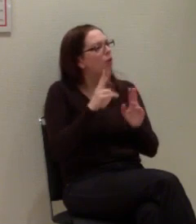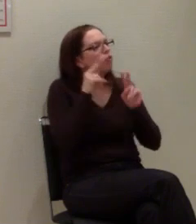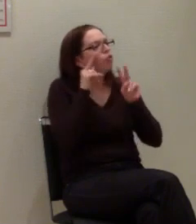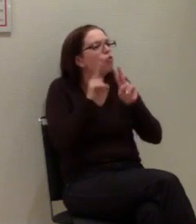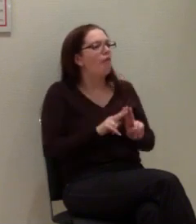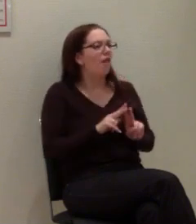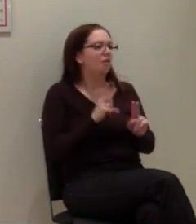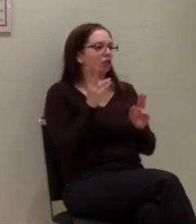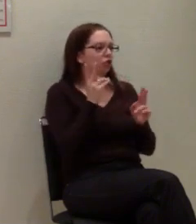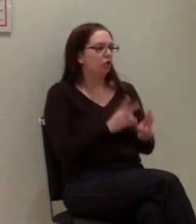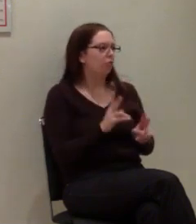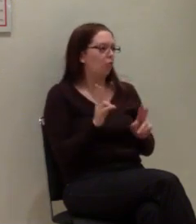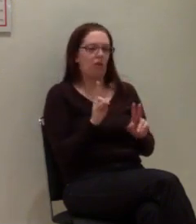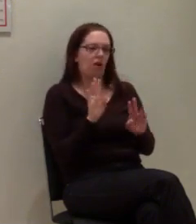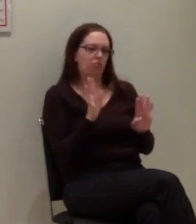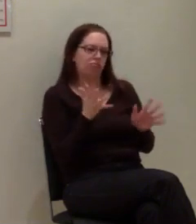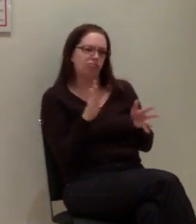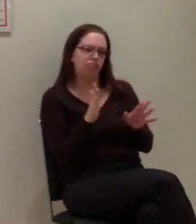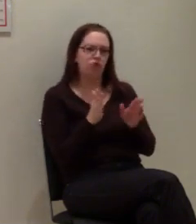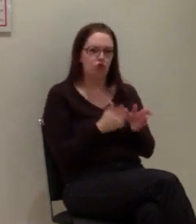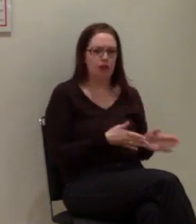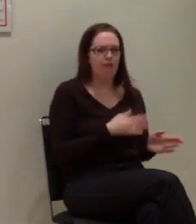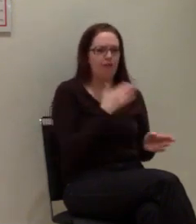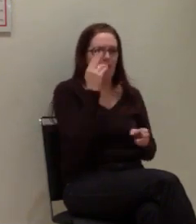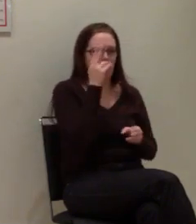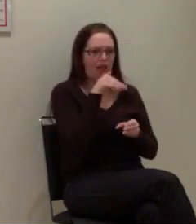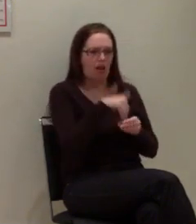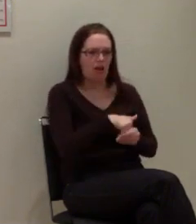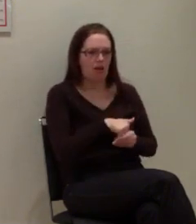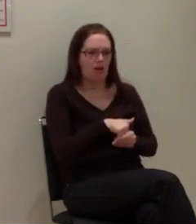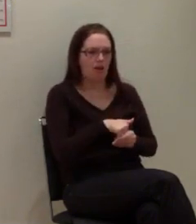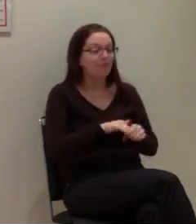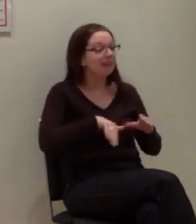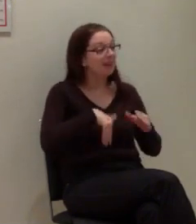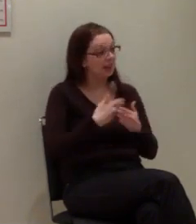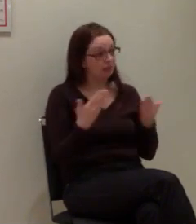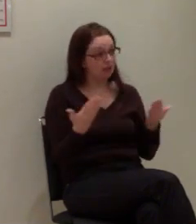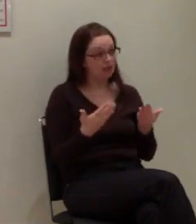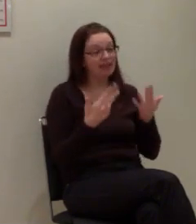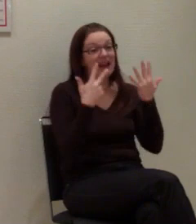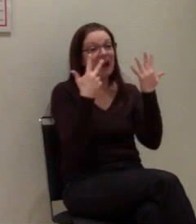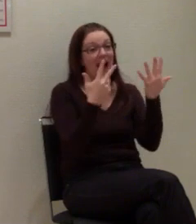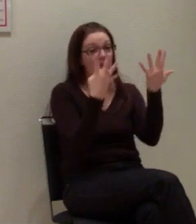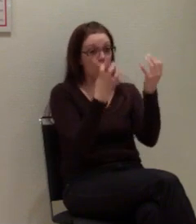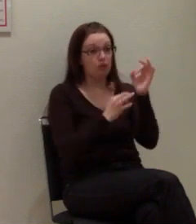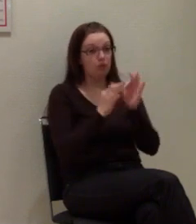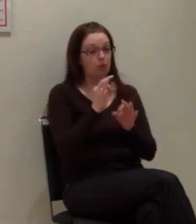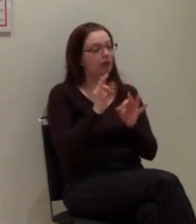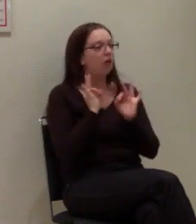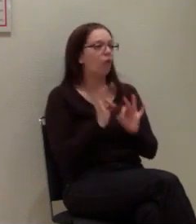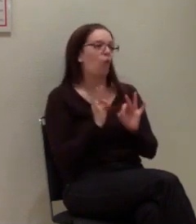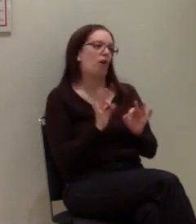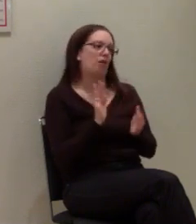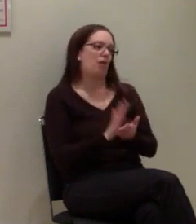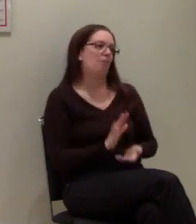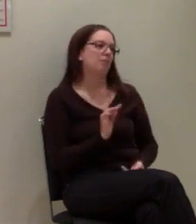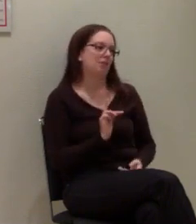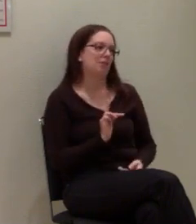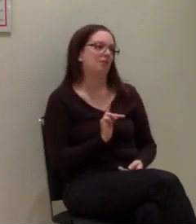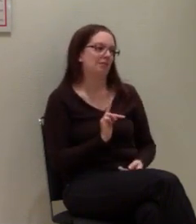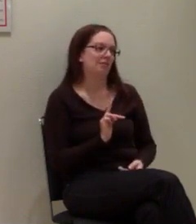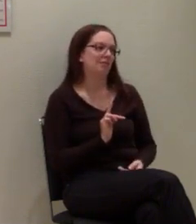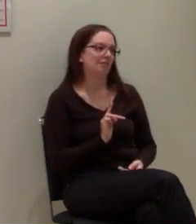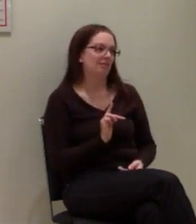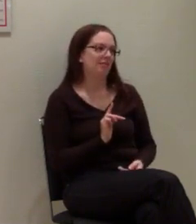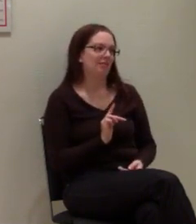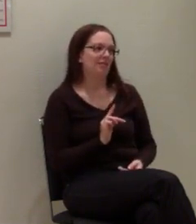über 98% der SMS korrekt empfangen werden konnten und über 80%